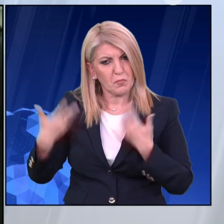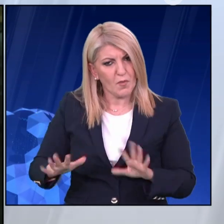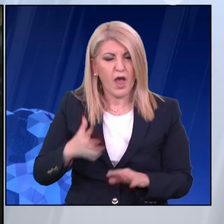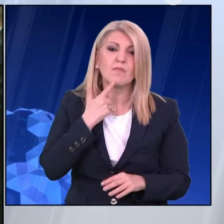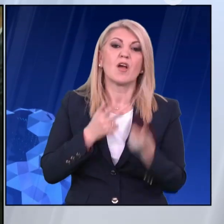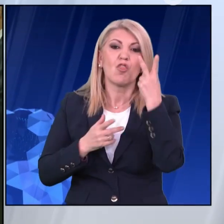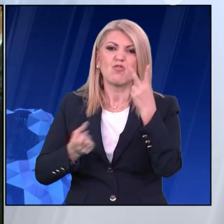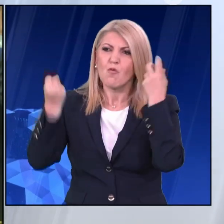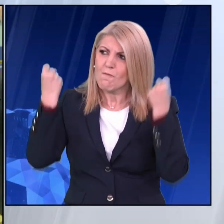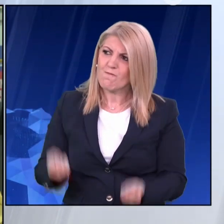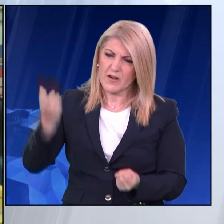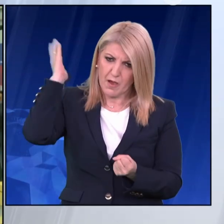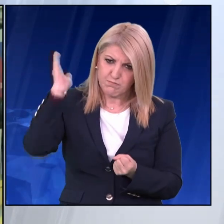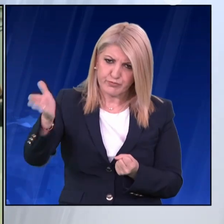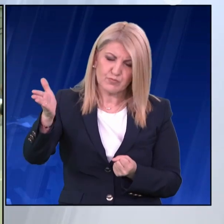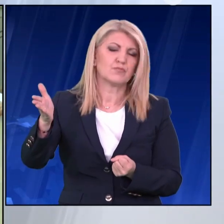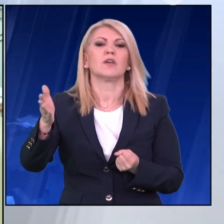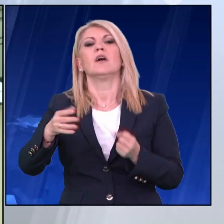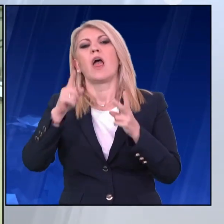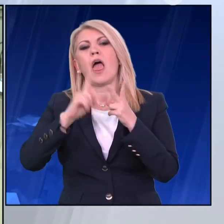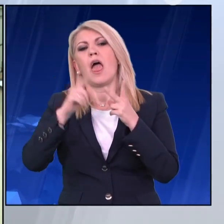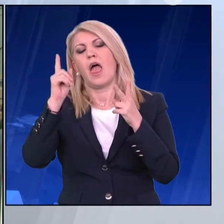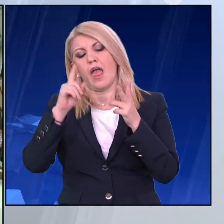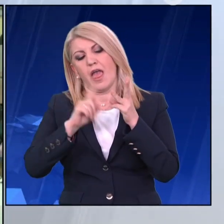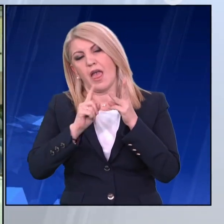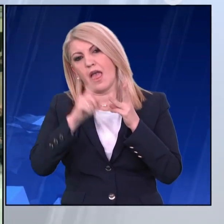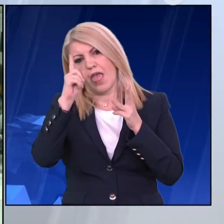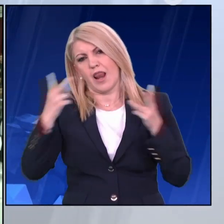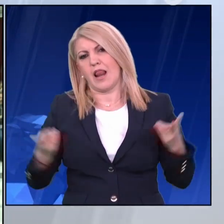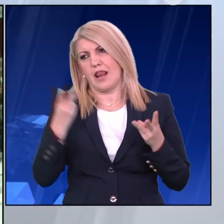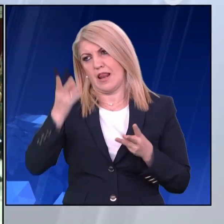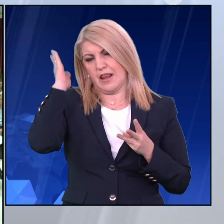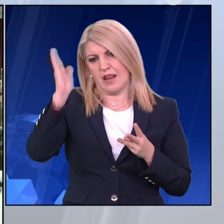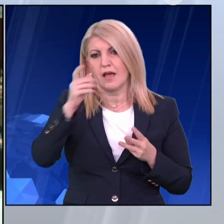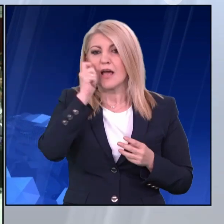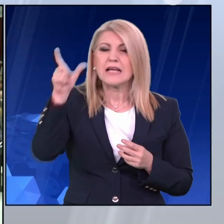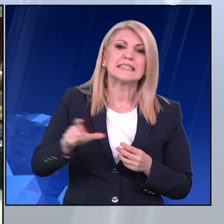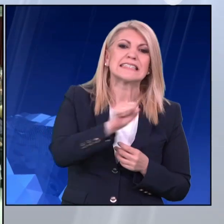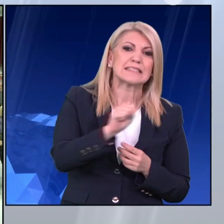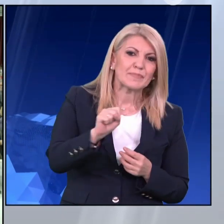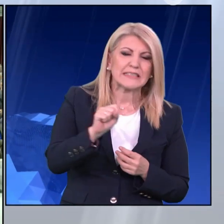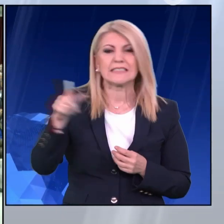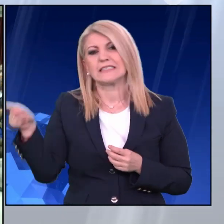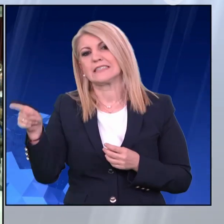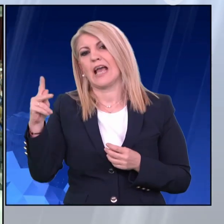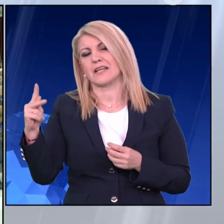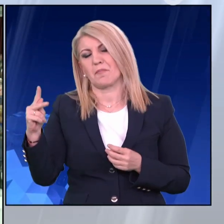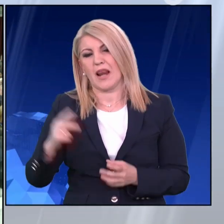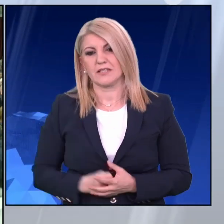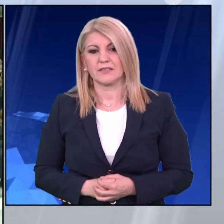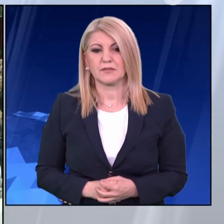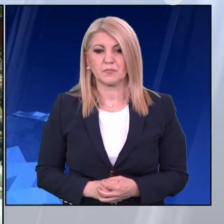στους κυρίους Σπίρτζη και Καραμαλή. Για την άθλια επιχείρηση συγκάλυψης από τη μεριά της